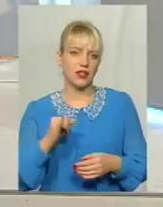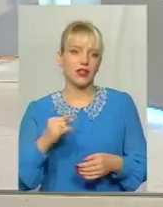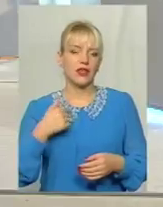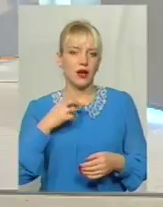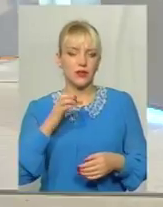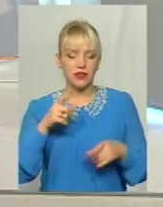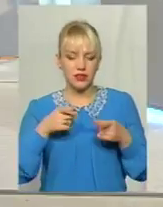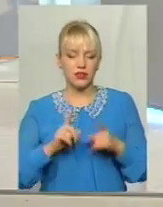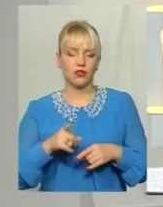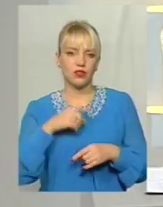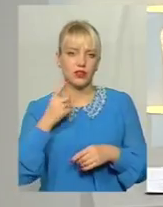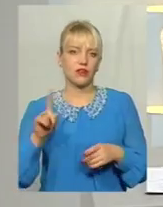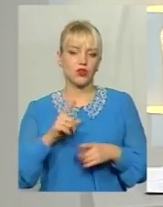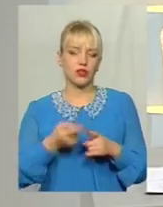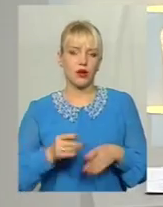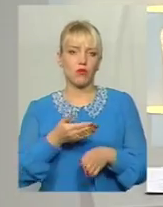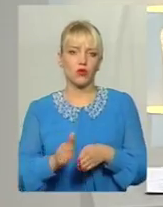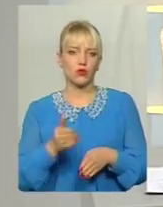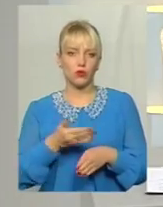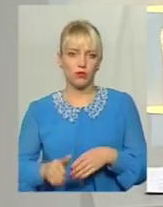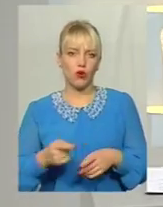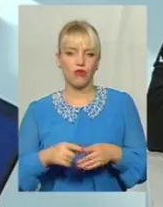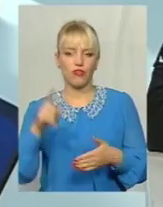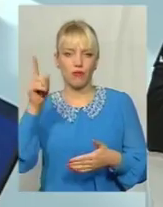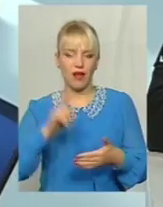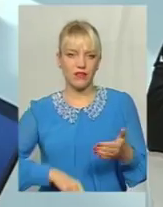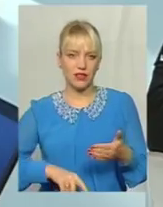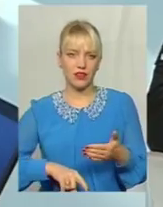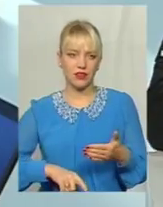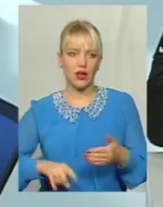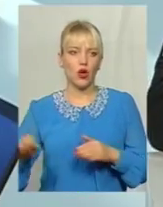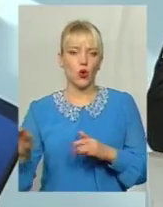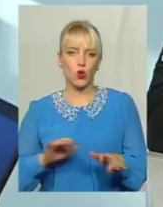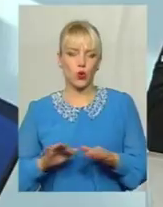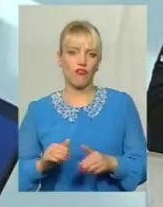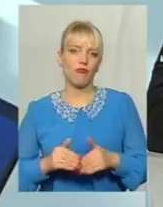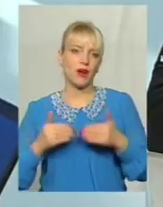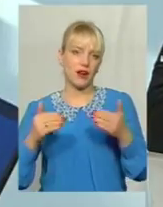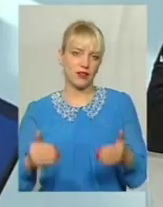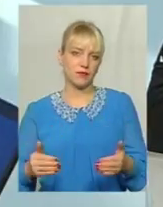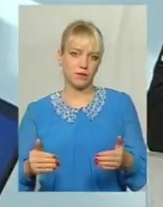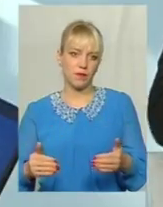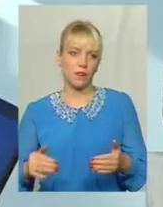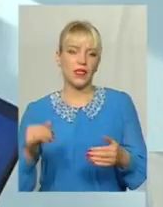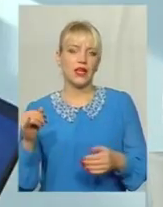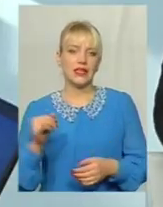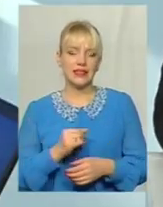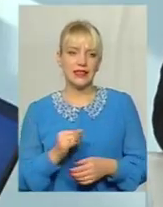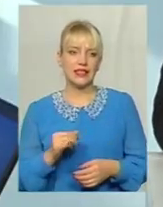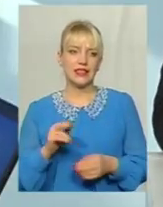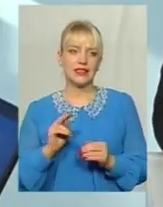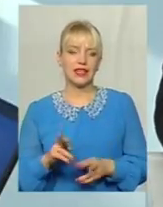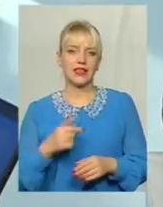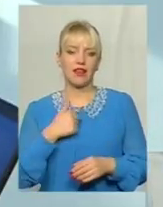сказав, що це такий поступовий, впевнений рух вперед І, як вам вже